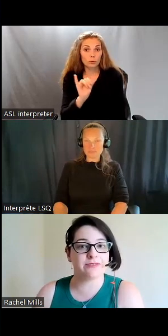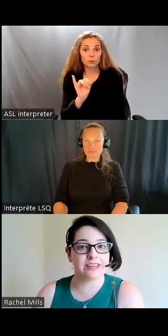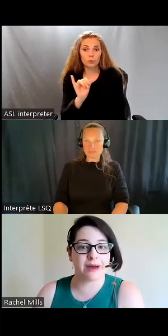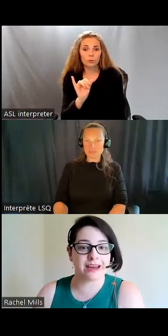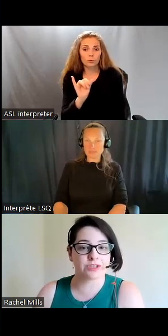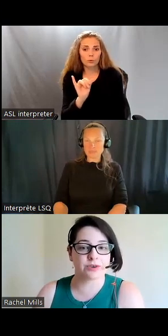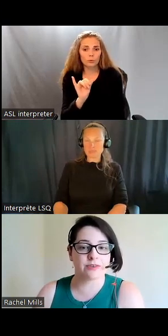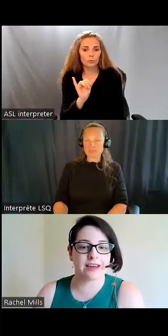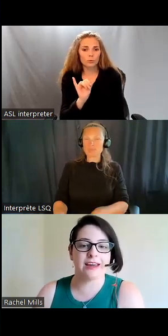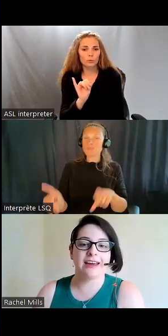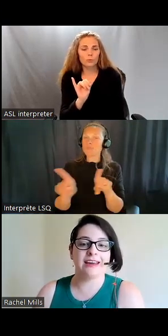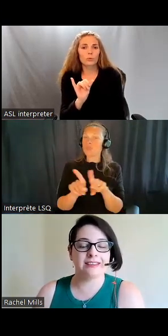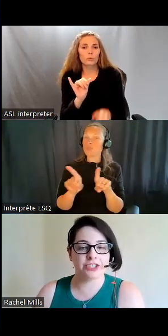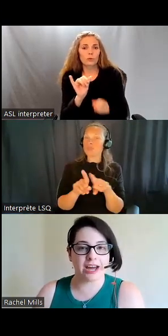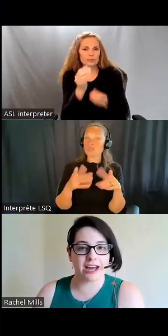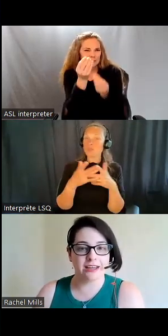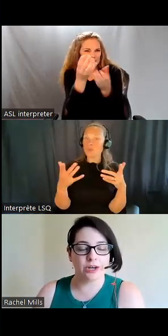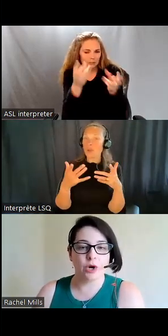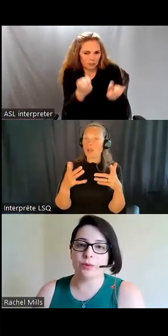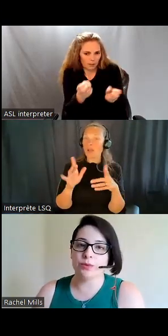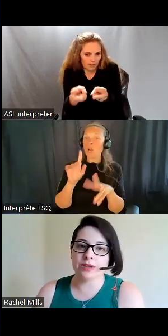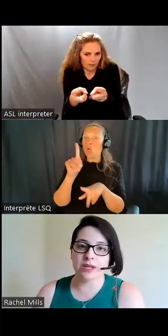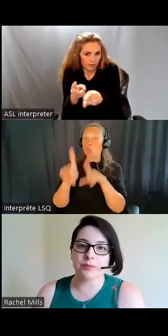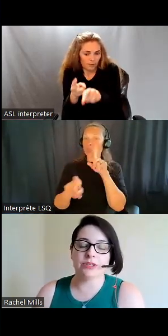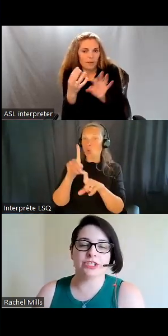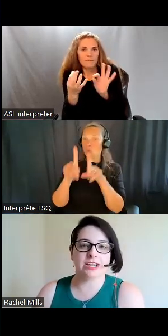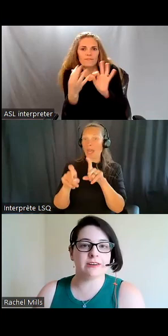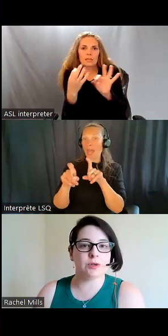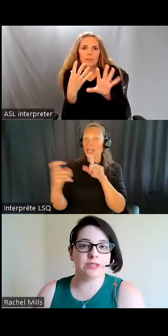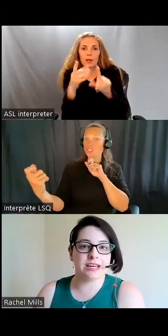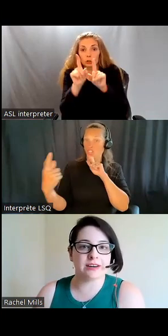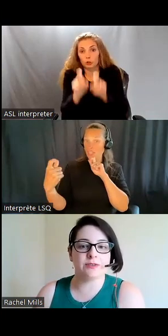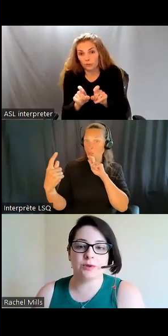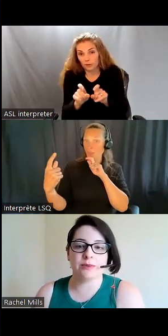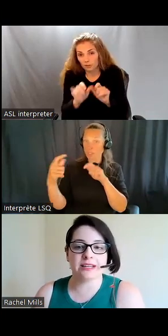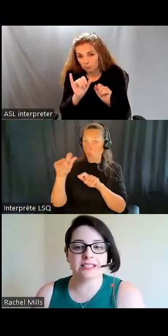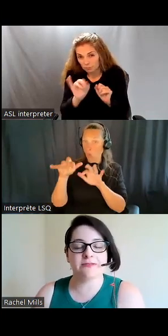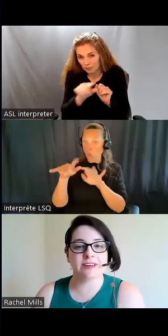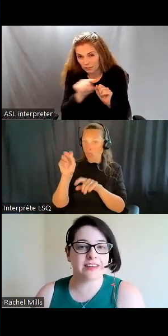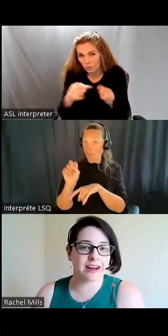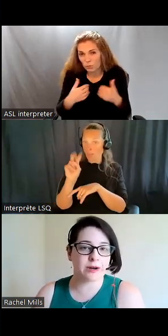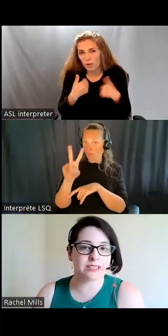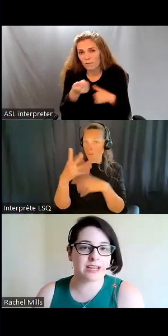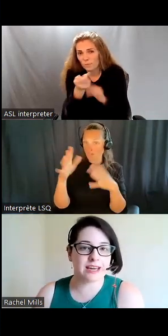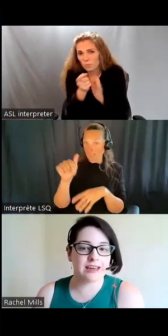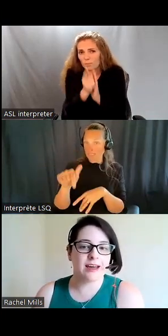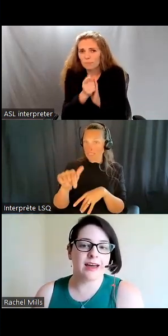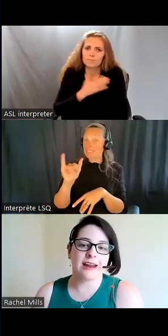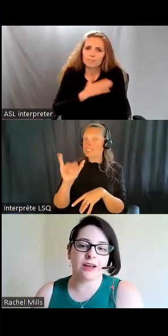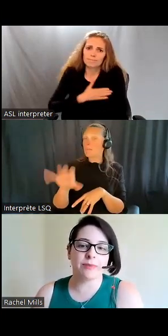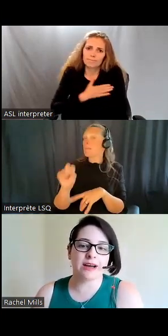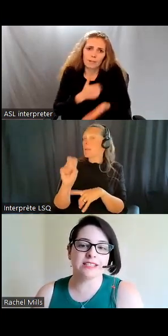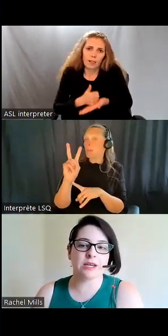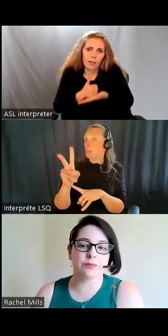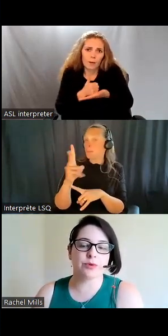qu'il y a un lien pour un sondage de rétroaction dans la boîte de discussion. Donc, si vous pouvez prendre quelques minutes